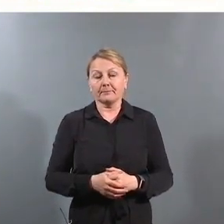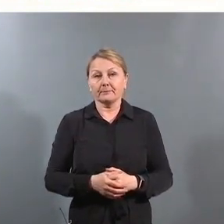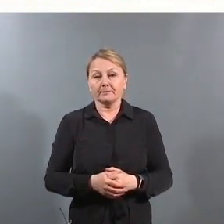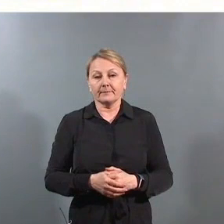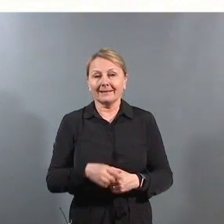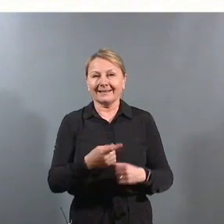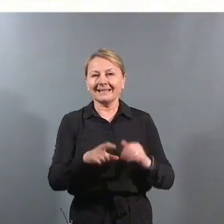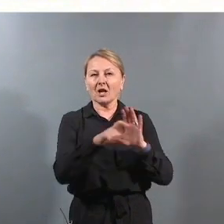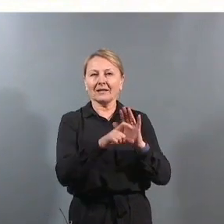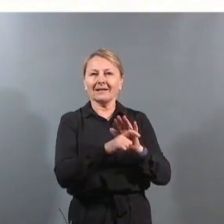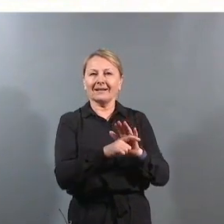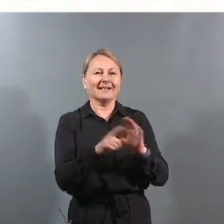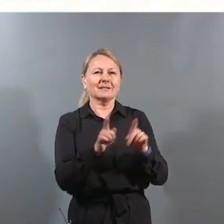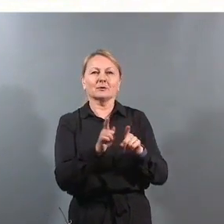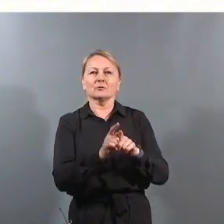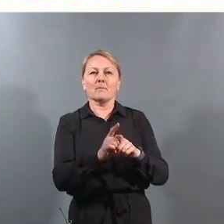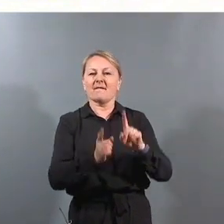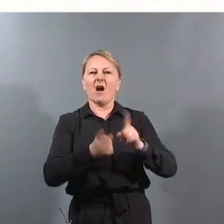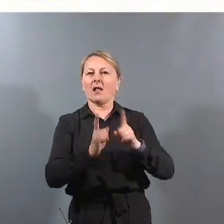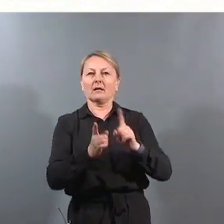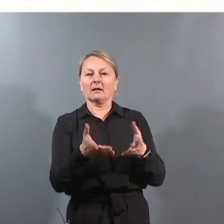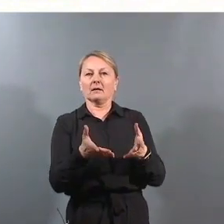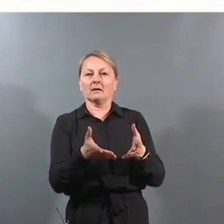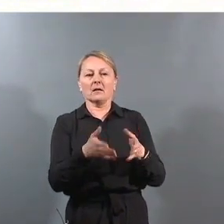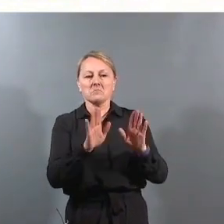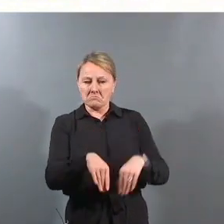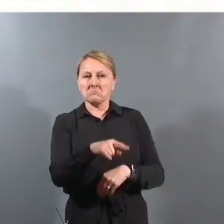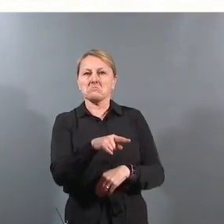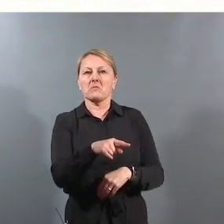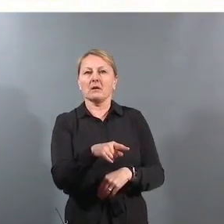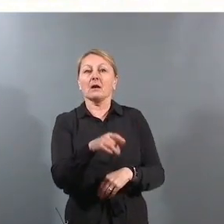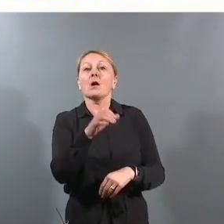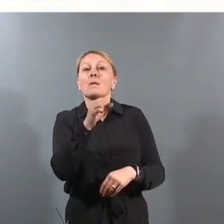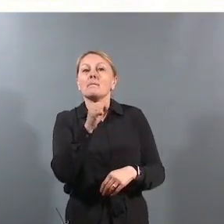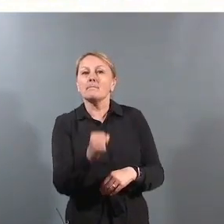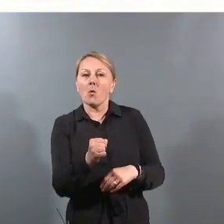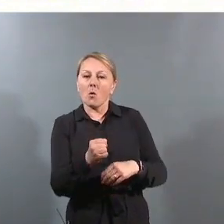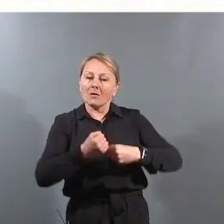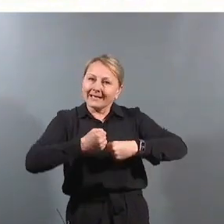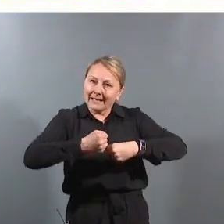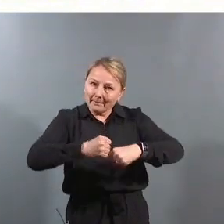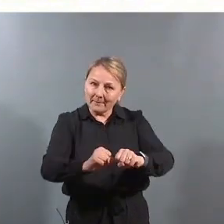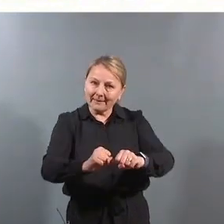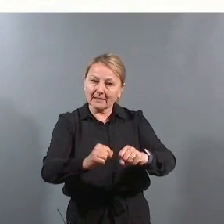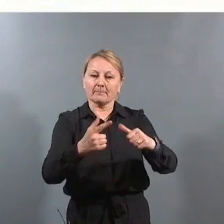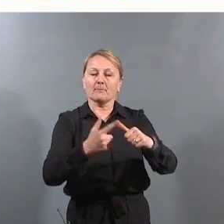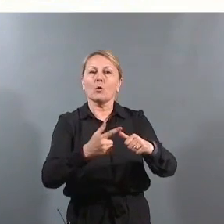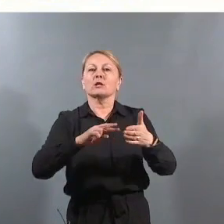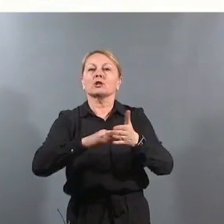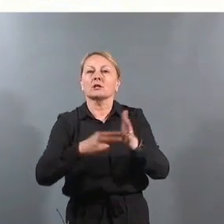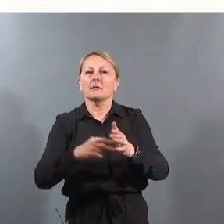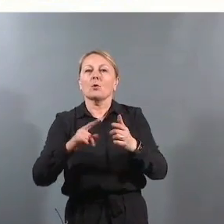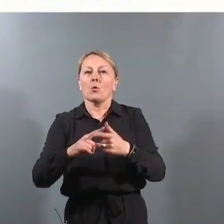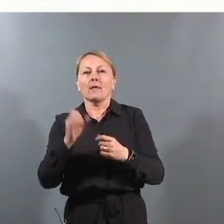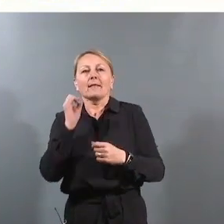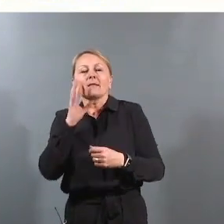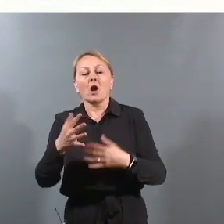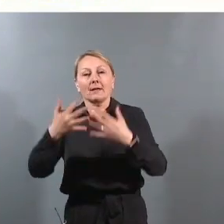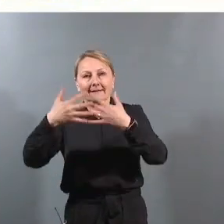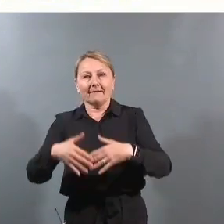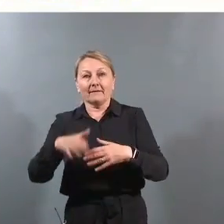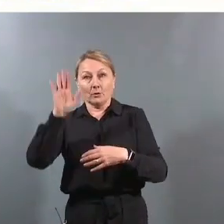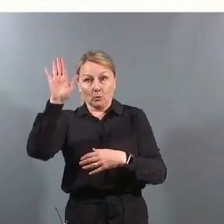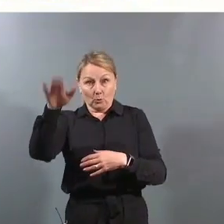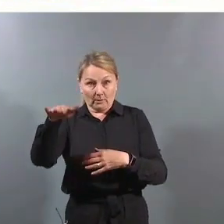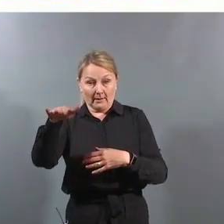Disse artiklene er liksom ikke noe som står på valg. De ligger der, og de må implementeres, både i systemene og i den daglige driften